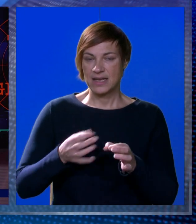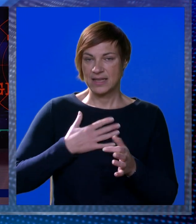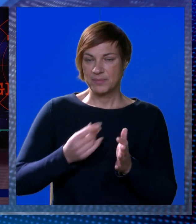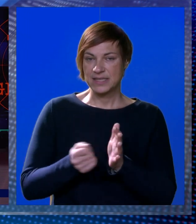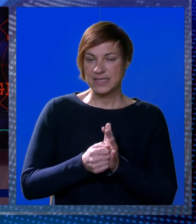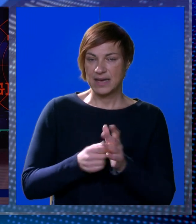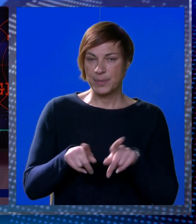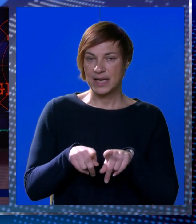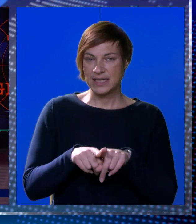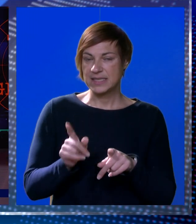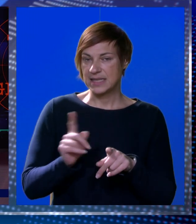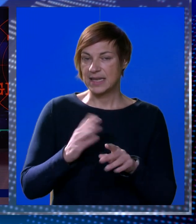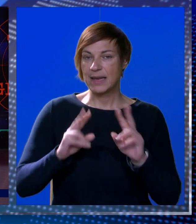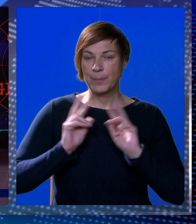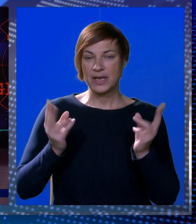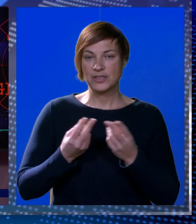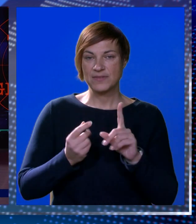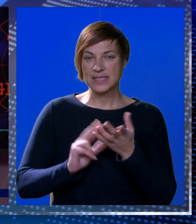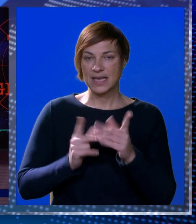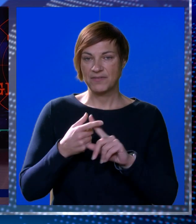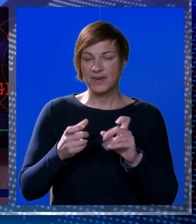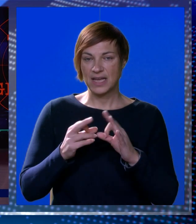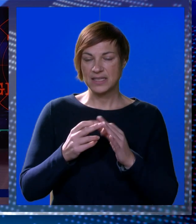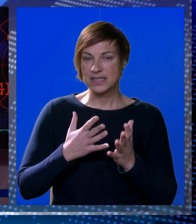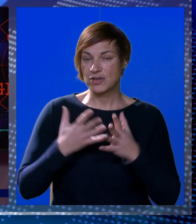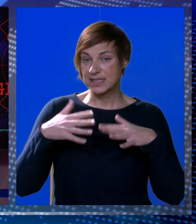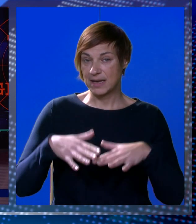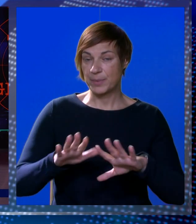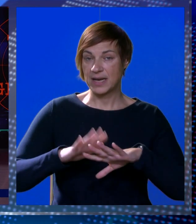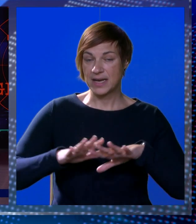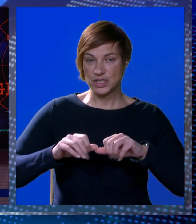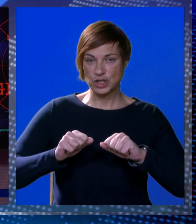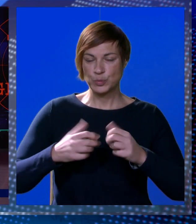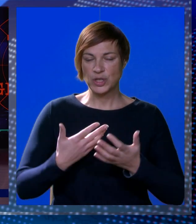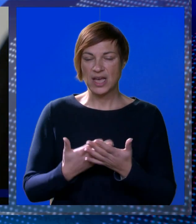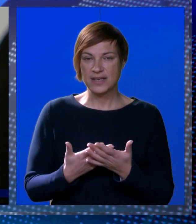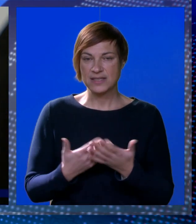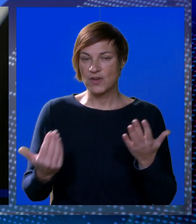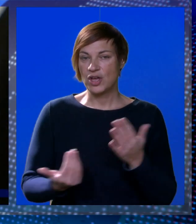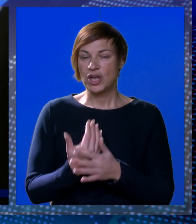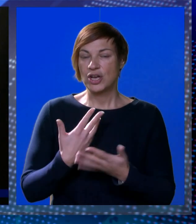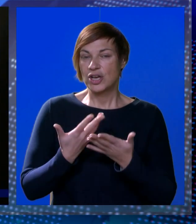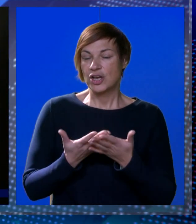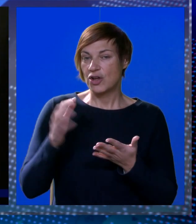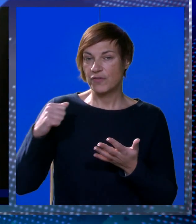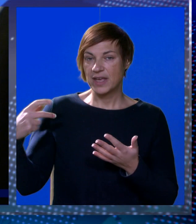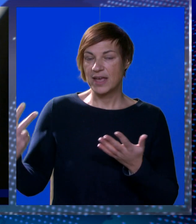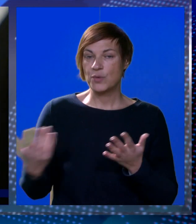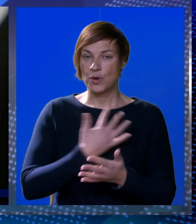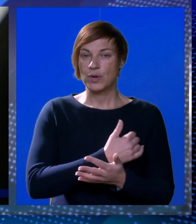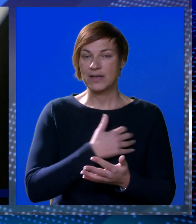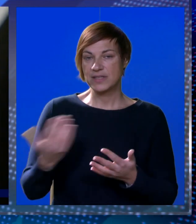garantiram da bi nam ove cijene bile identične da nije bilo svjetske inflacije koja je kod nas se pretočila na naše gospodarstvo. Nova valuta u